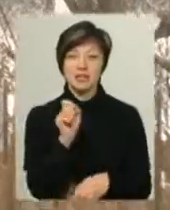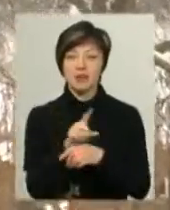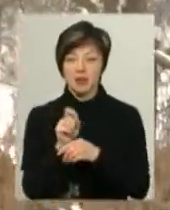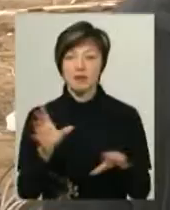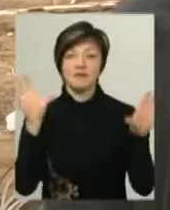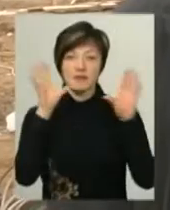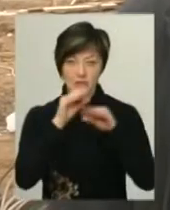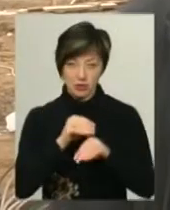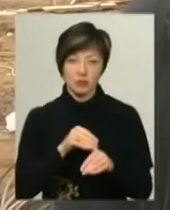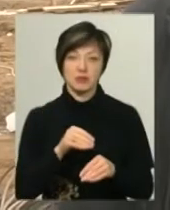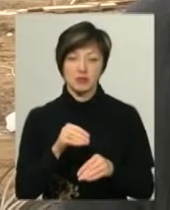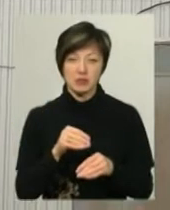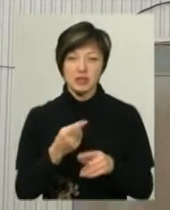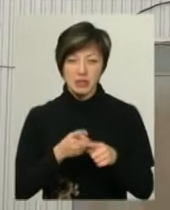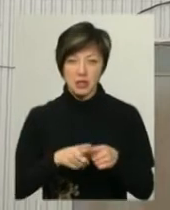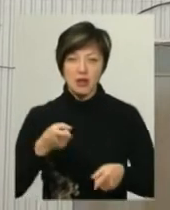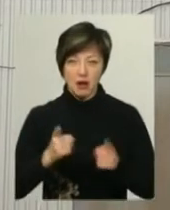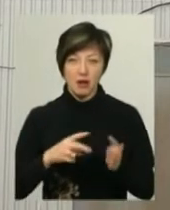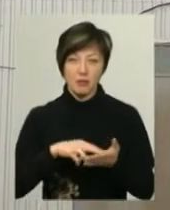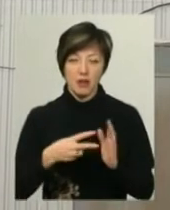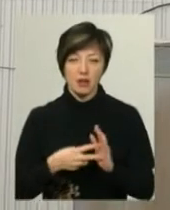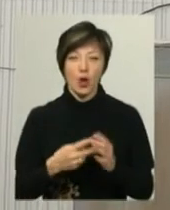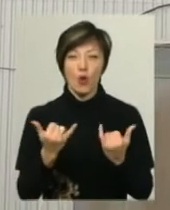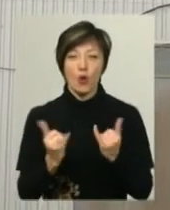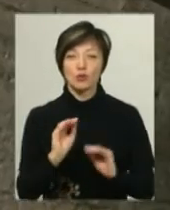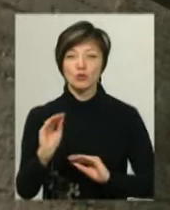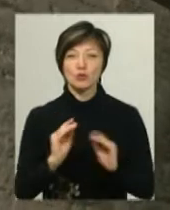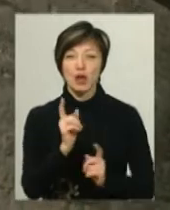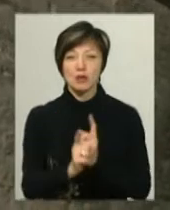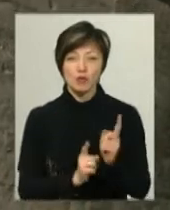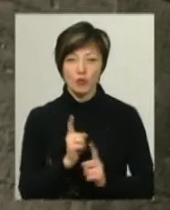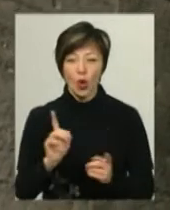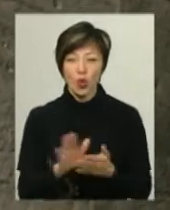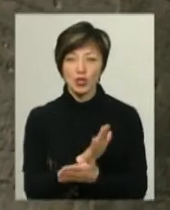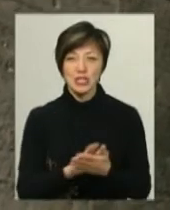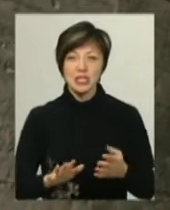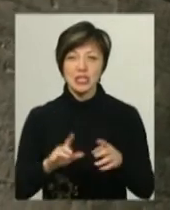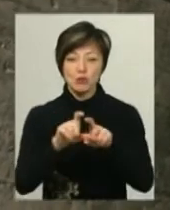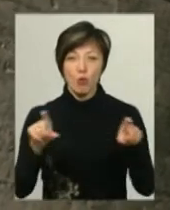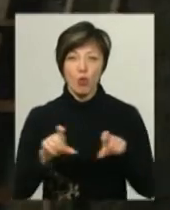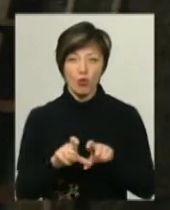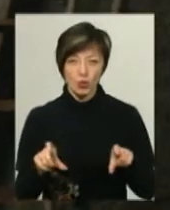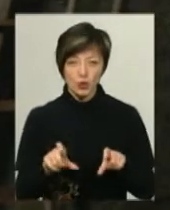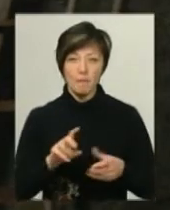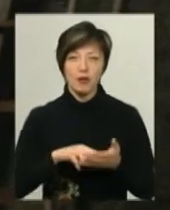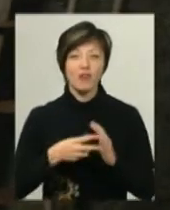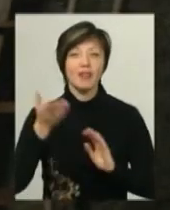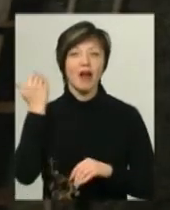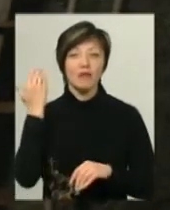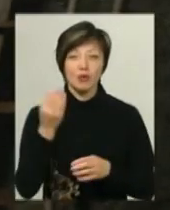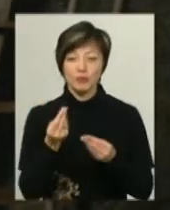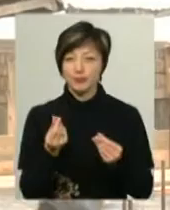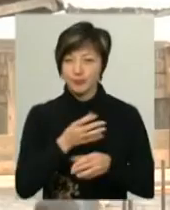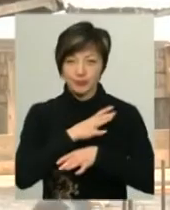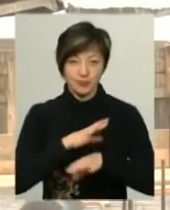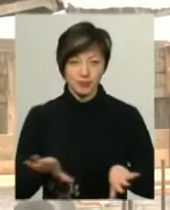встигнуть. Це реальні плани. Осучаснювати очисні споруди в Полонному, каже голова ОТГ Франц Кримський, планували давно, та не було